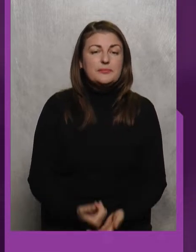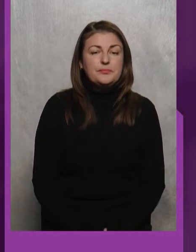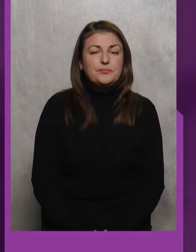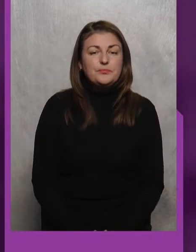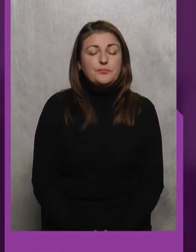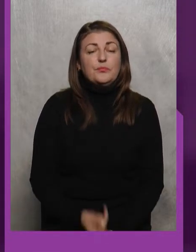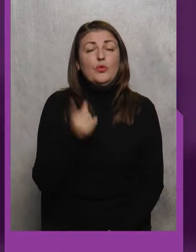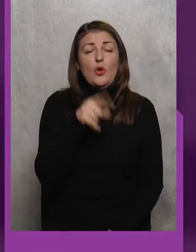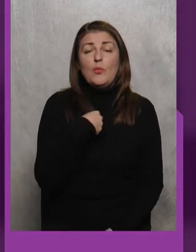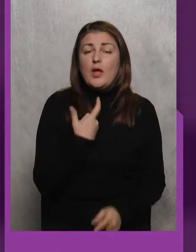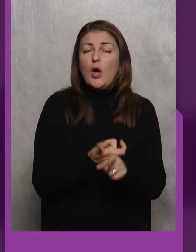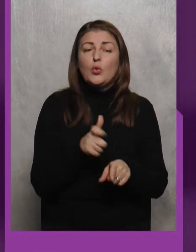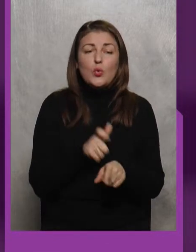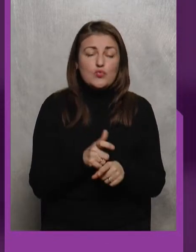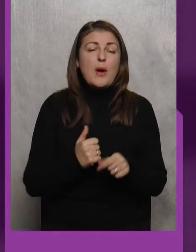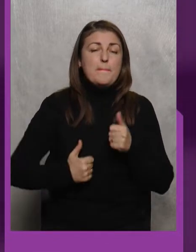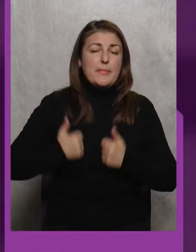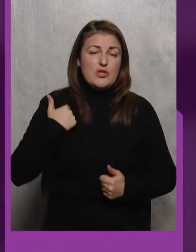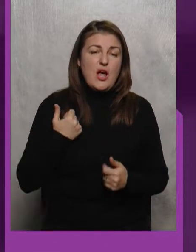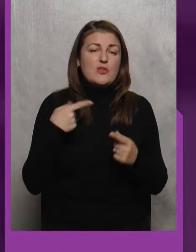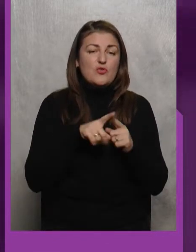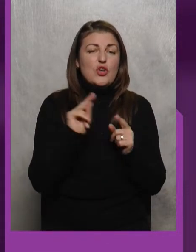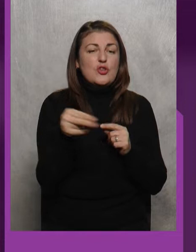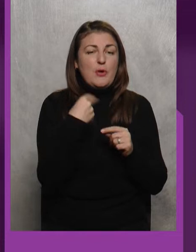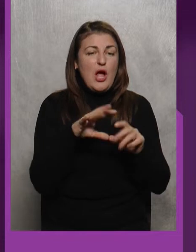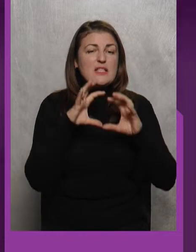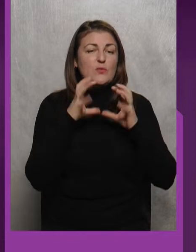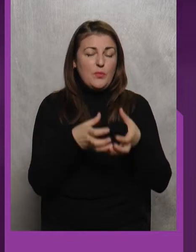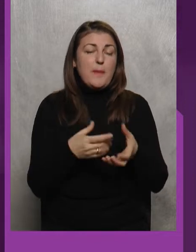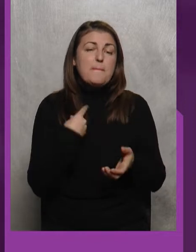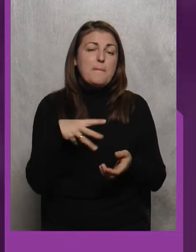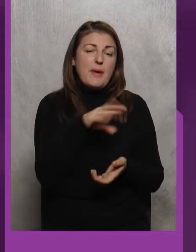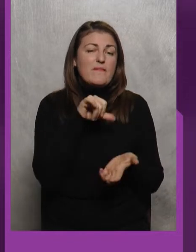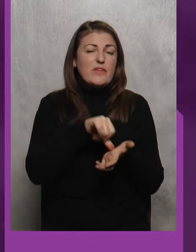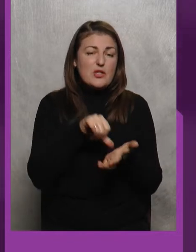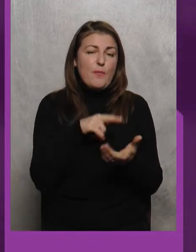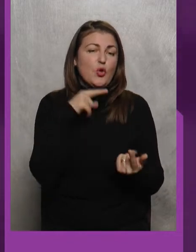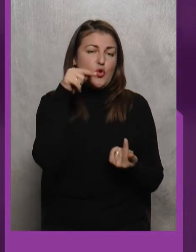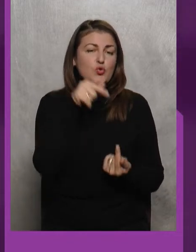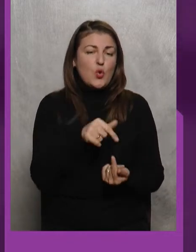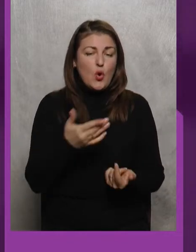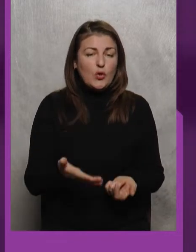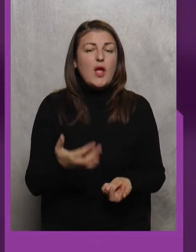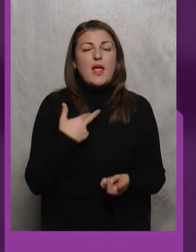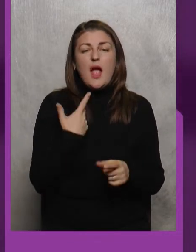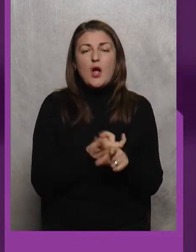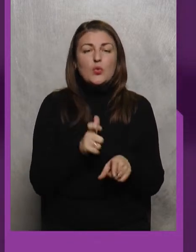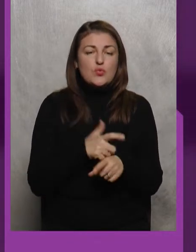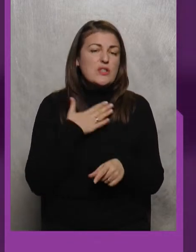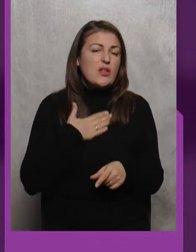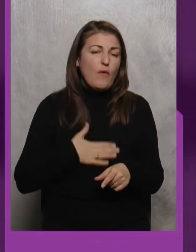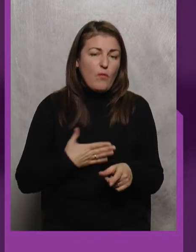Тому я дуже Пишаюся На чемпіонаті світу Ми виступили достойно Я дуже